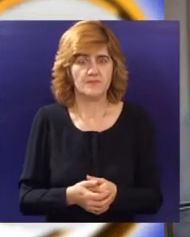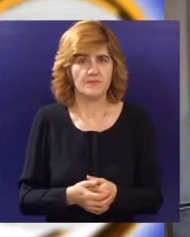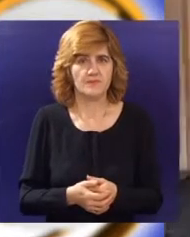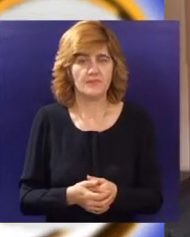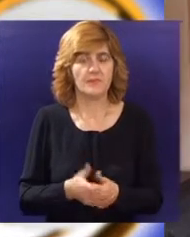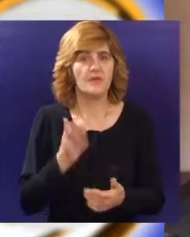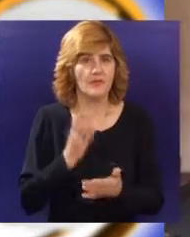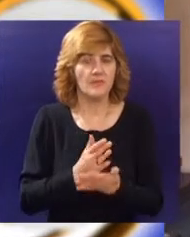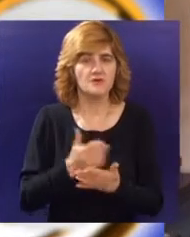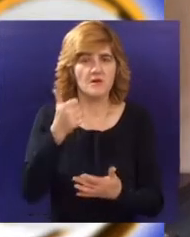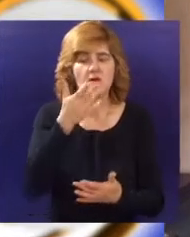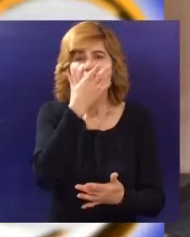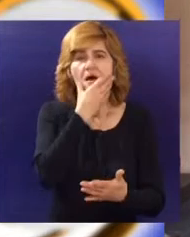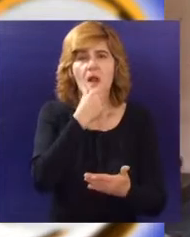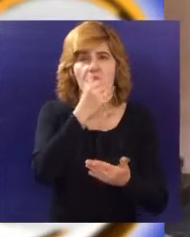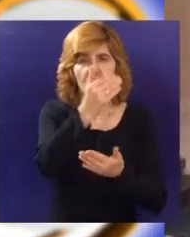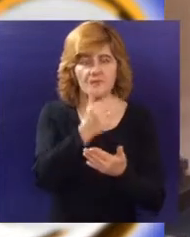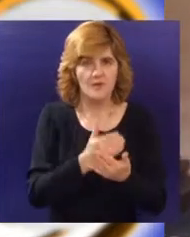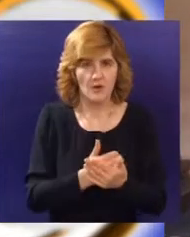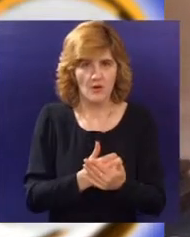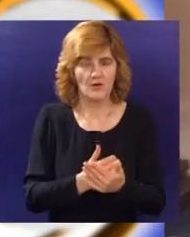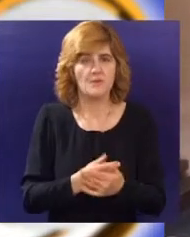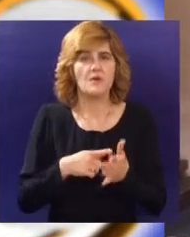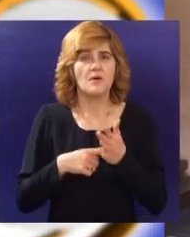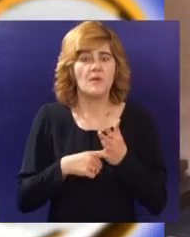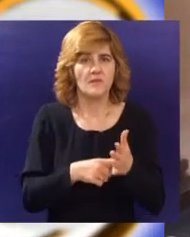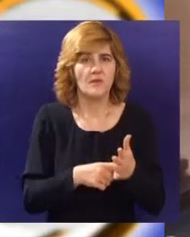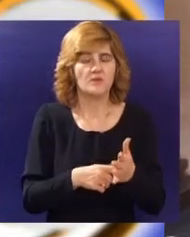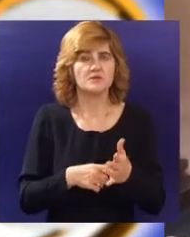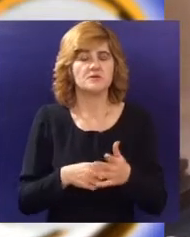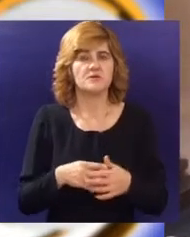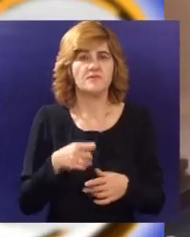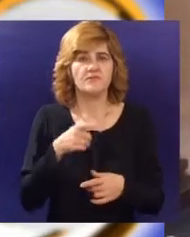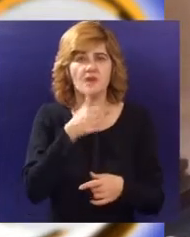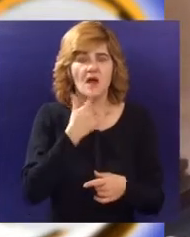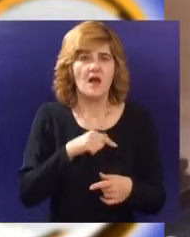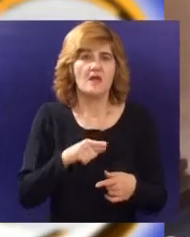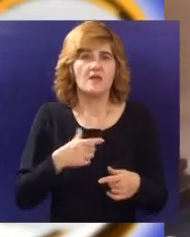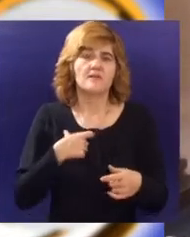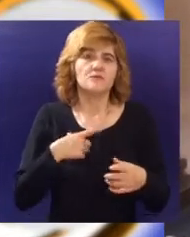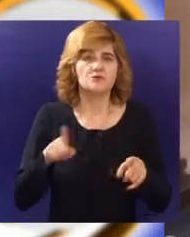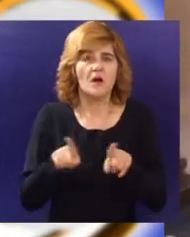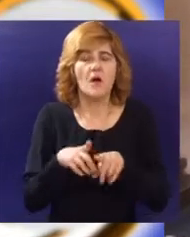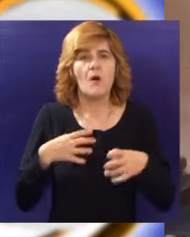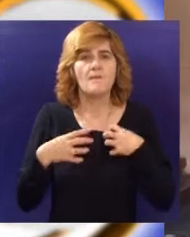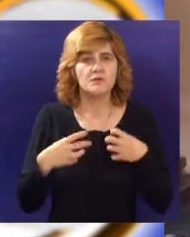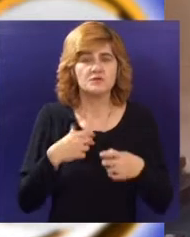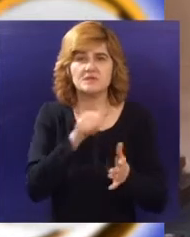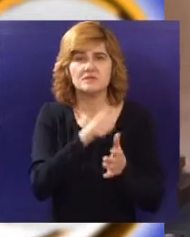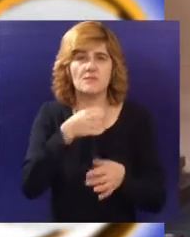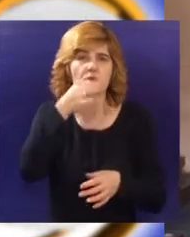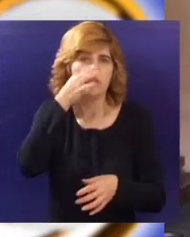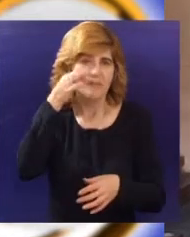Moći će vidjeti jedan sjajan muzički program, nažalost ne iscenski, zato što sama izvedba bi zahtevala godinu dana pripreme,